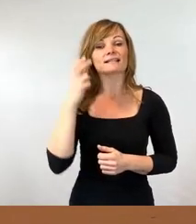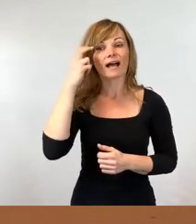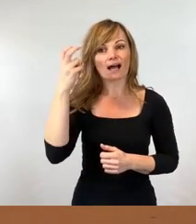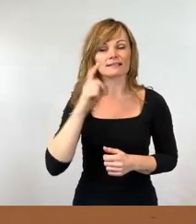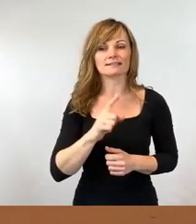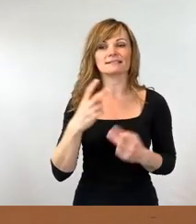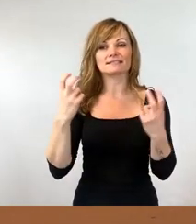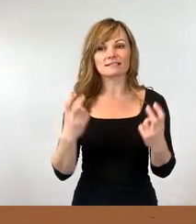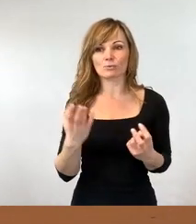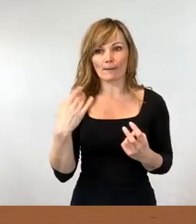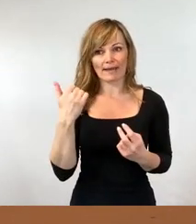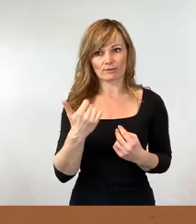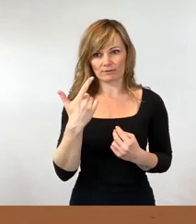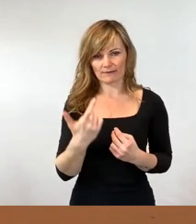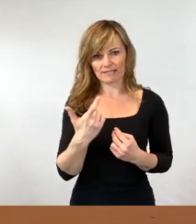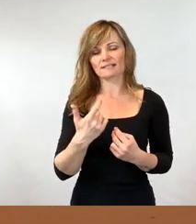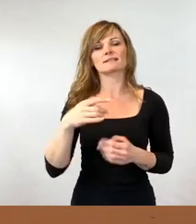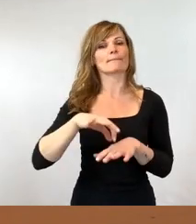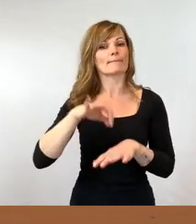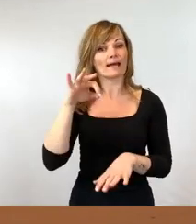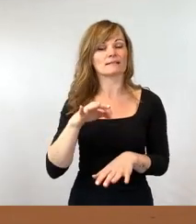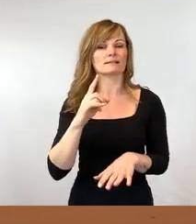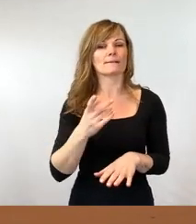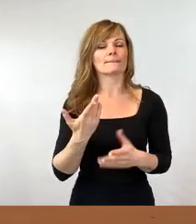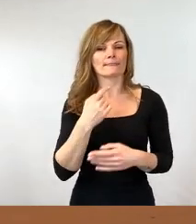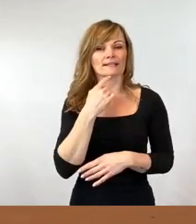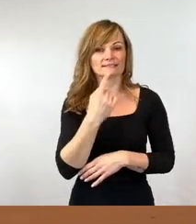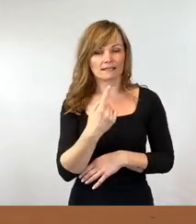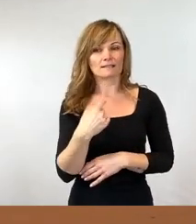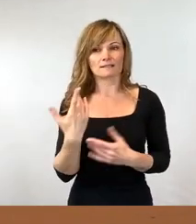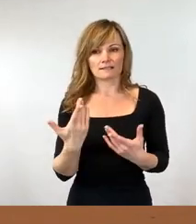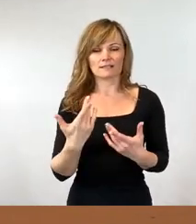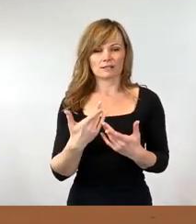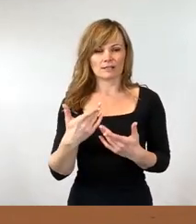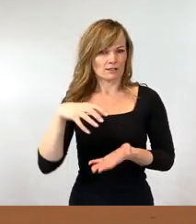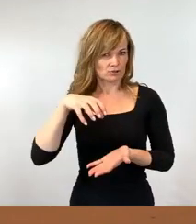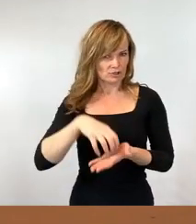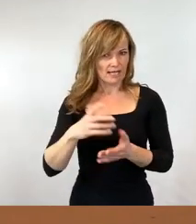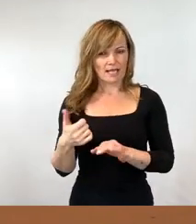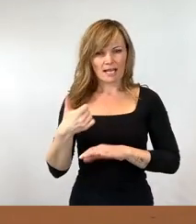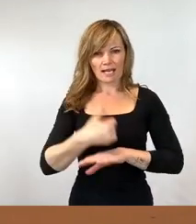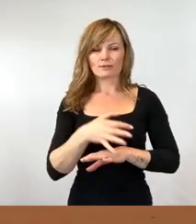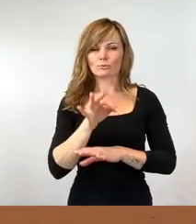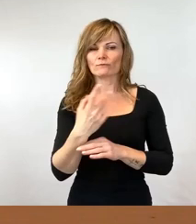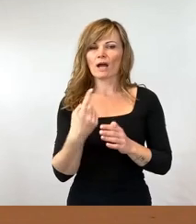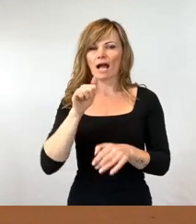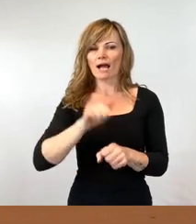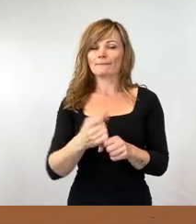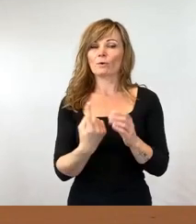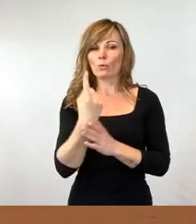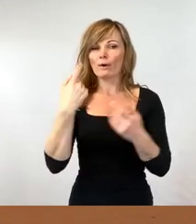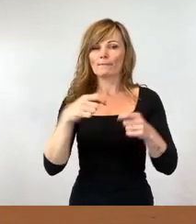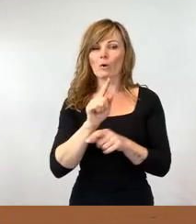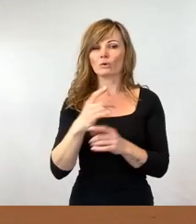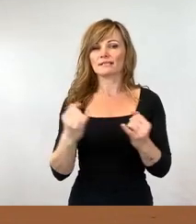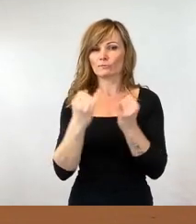21.03. unter dem Gegenstand Besetzung der Stelle Leitung des Amtes für Hochbau und Immobilienverwaltung den folgenden